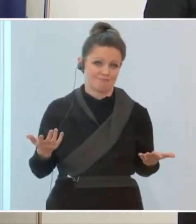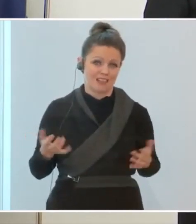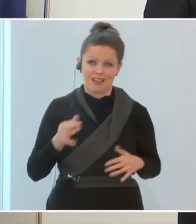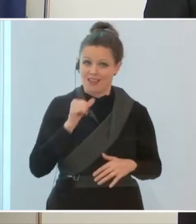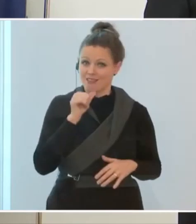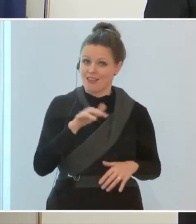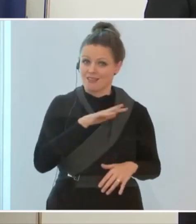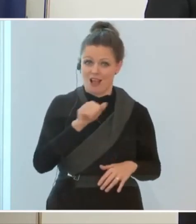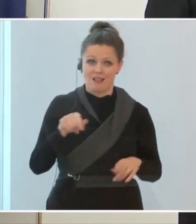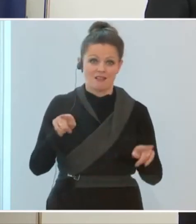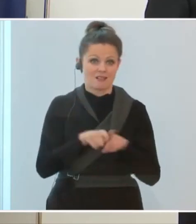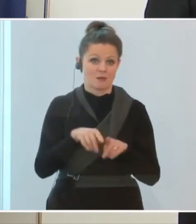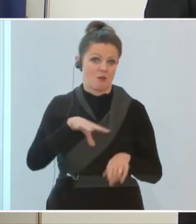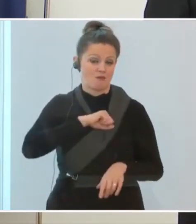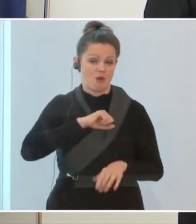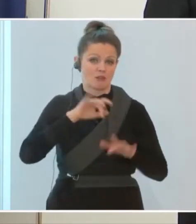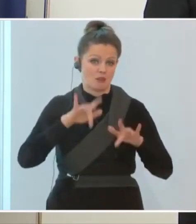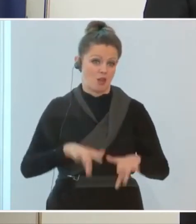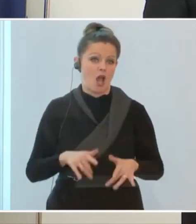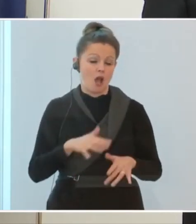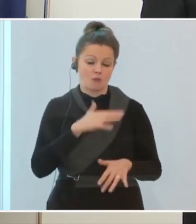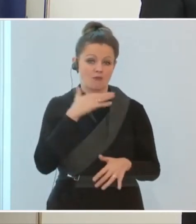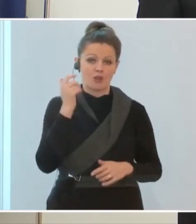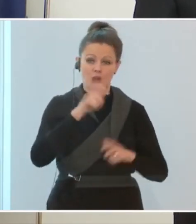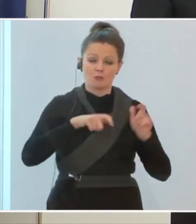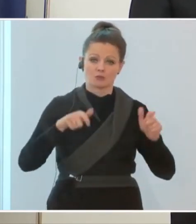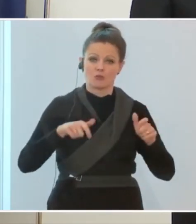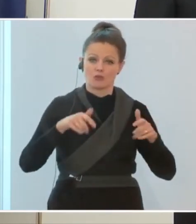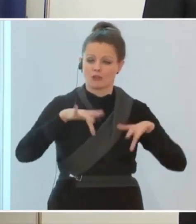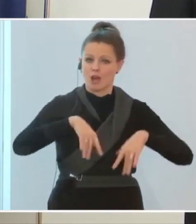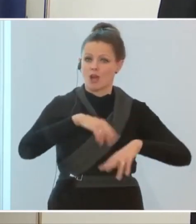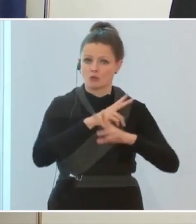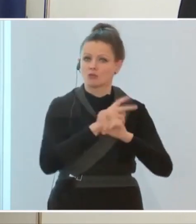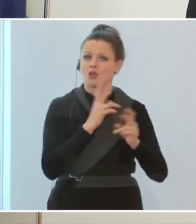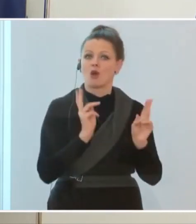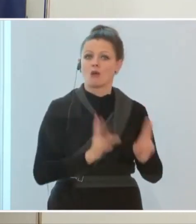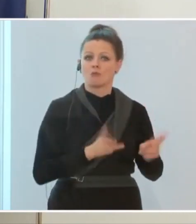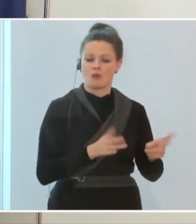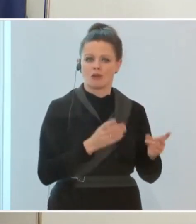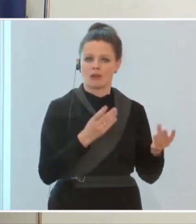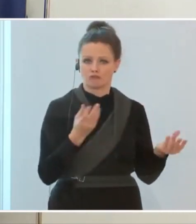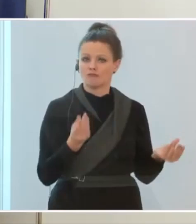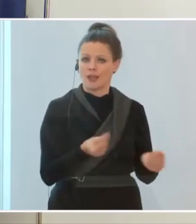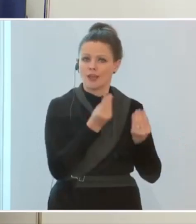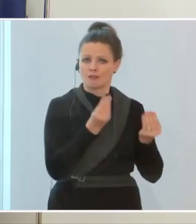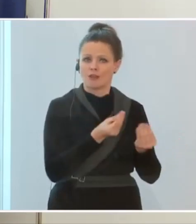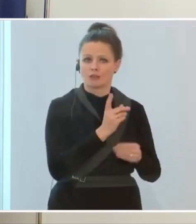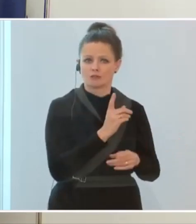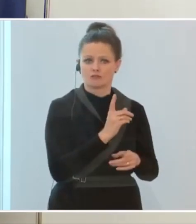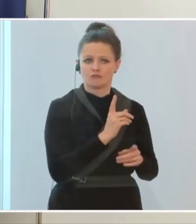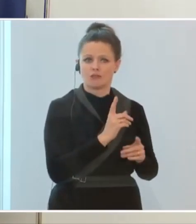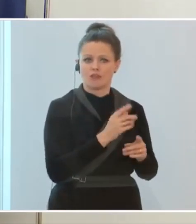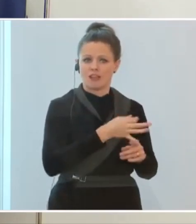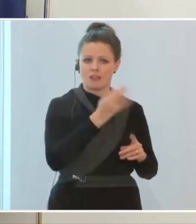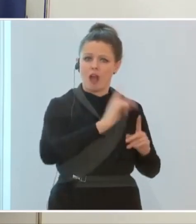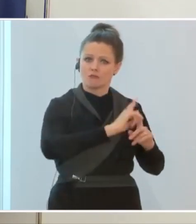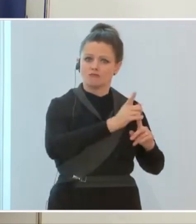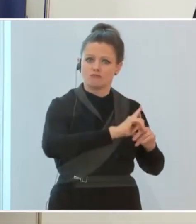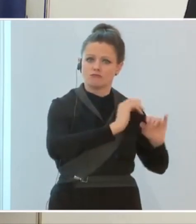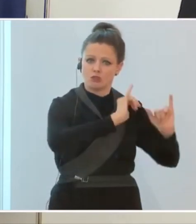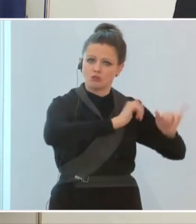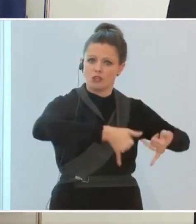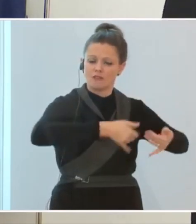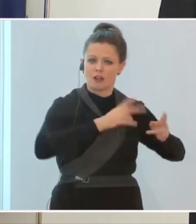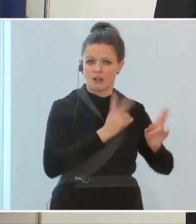profitieren können. Aber für einen weiten Teil unserer Bevölkerung ist es möglich, dann zumindest tageweise Skifahren zu gehen. In der